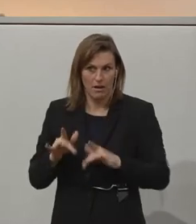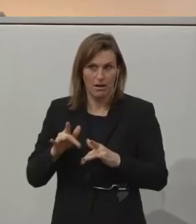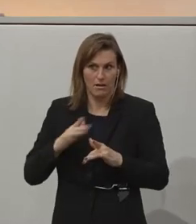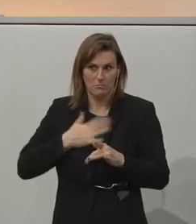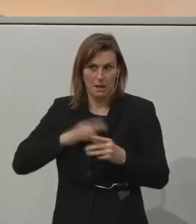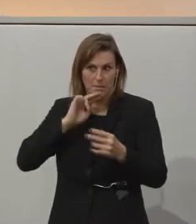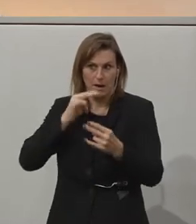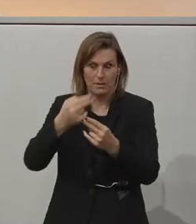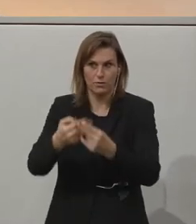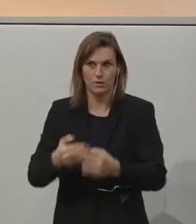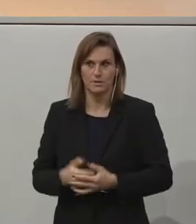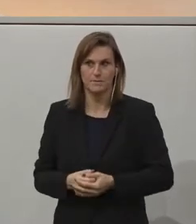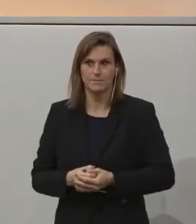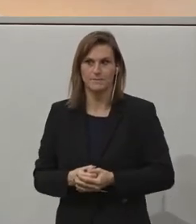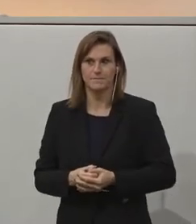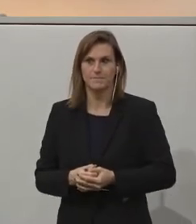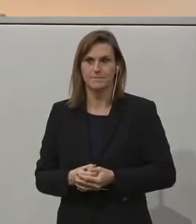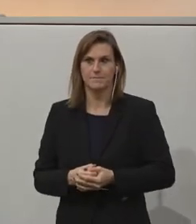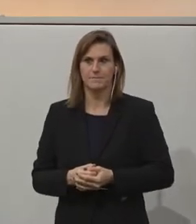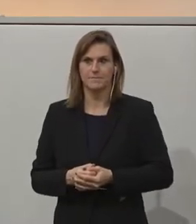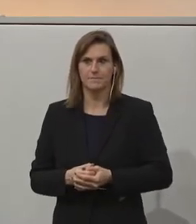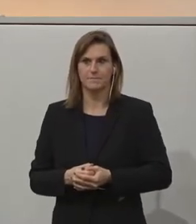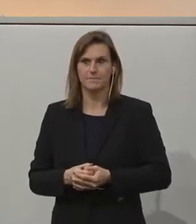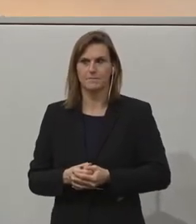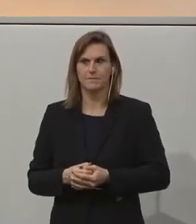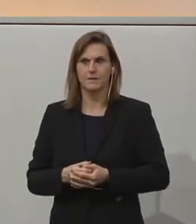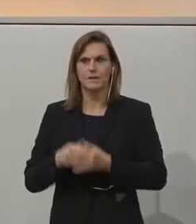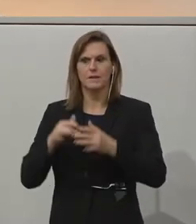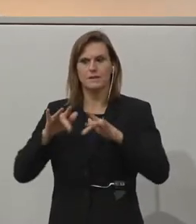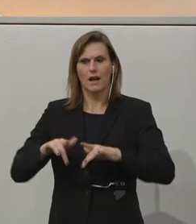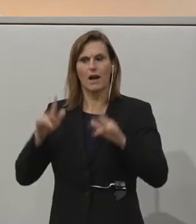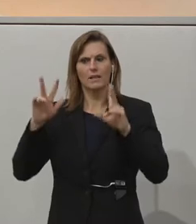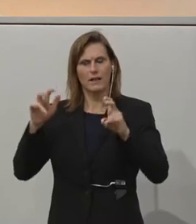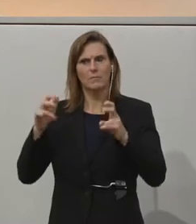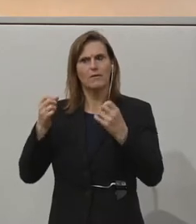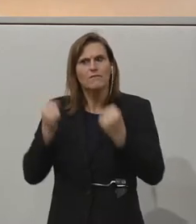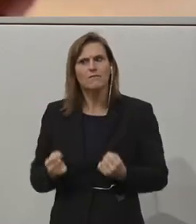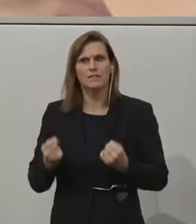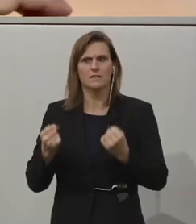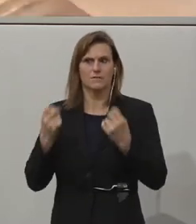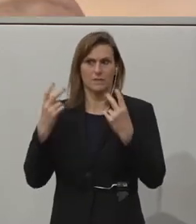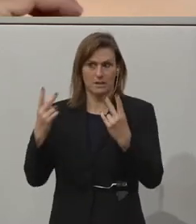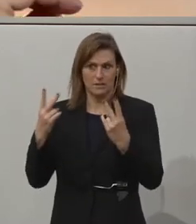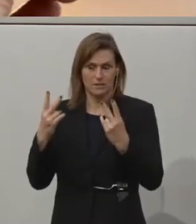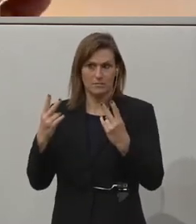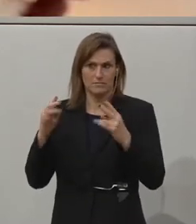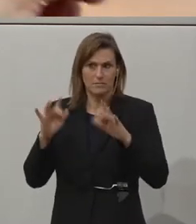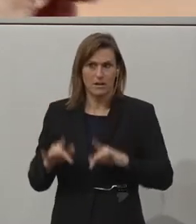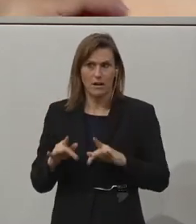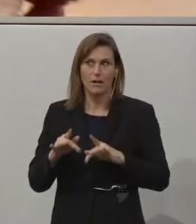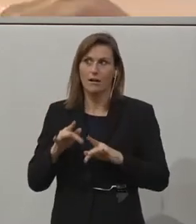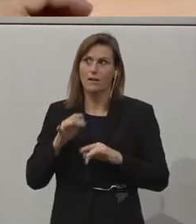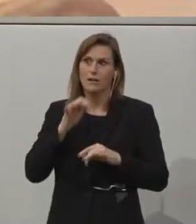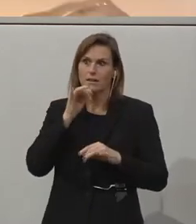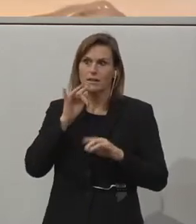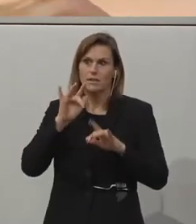This is an extremely important topic, and it has to be looked at not only from the point of view of doing